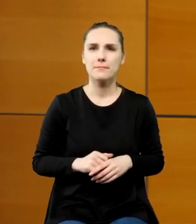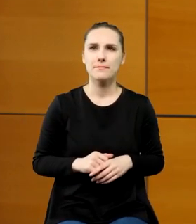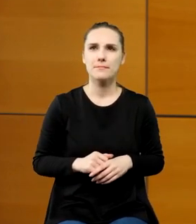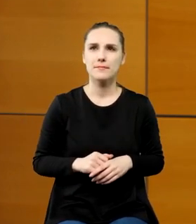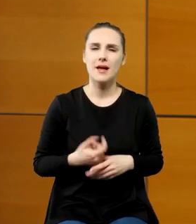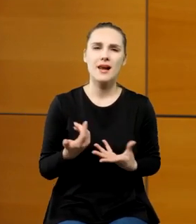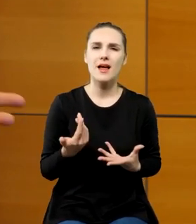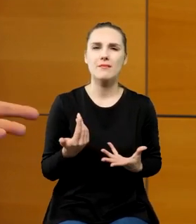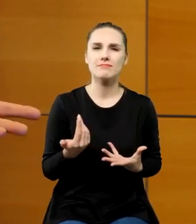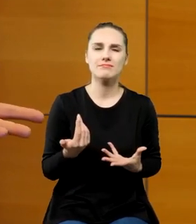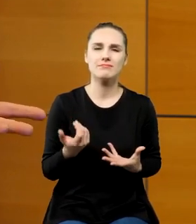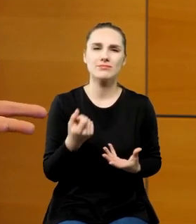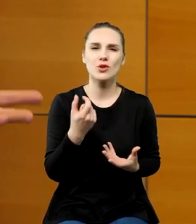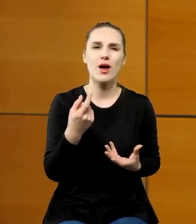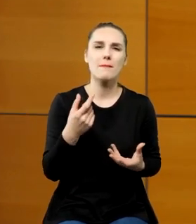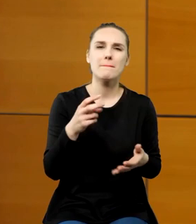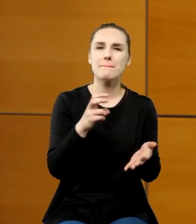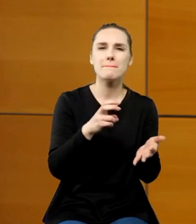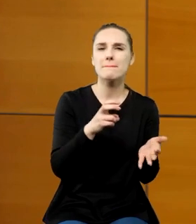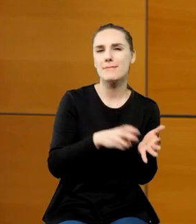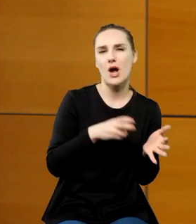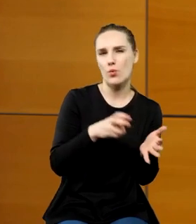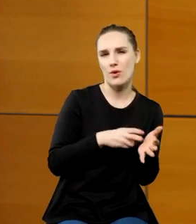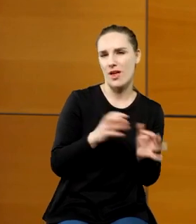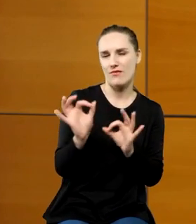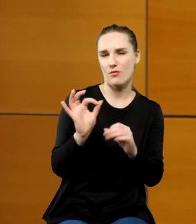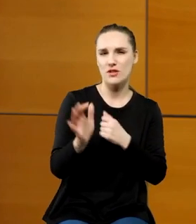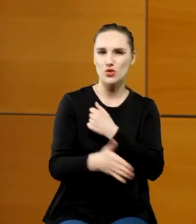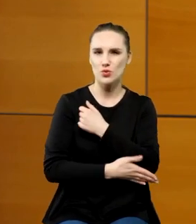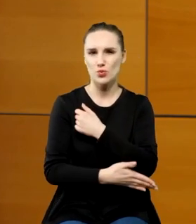jakoś do tego stopnia, że kiedy już zaczynają,